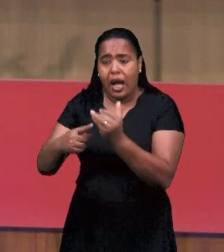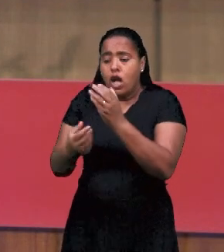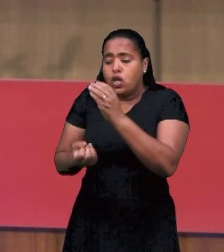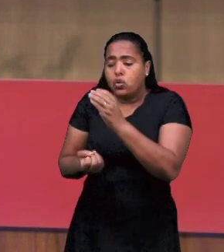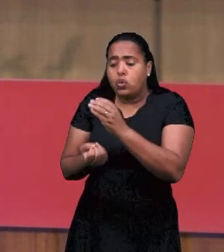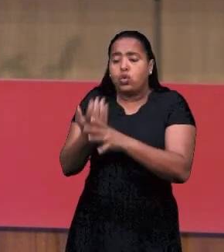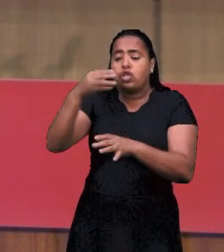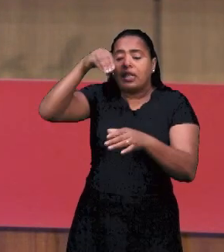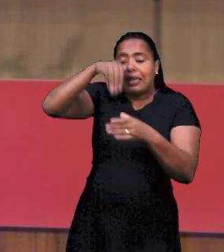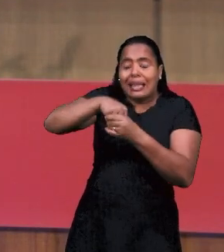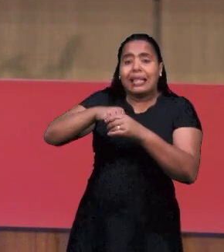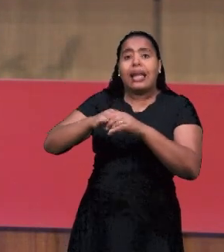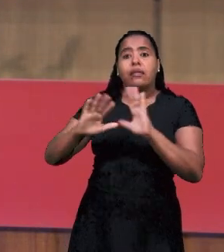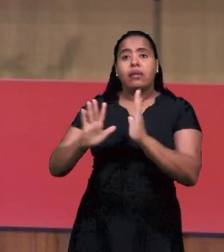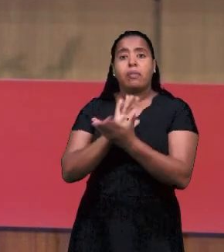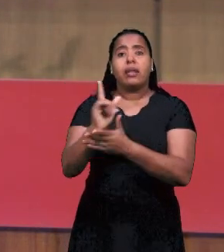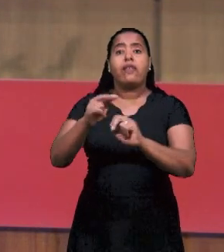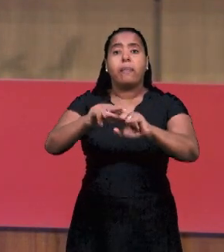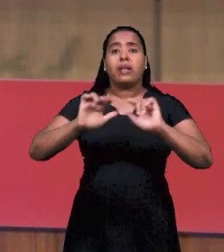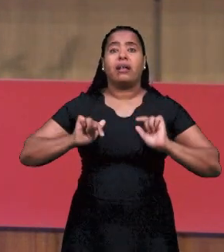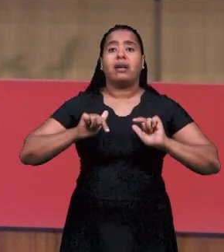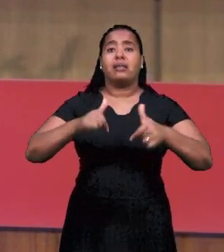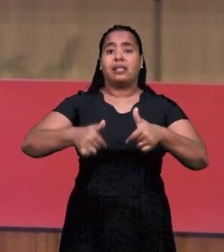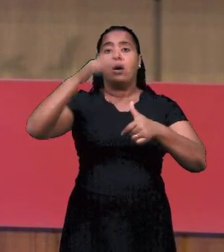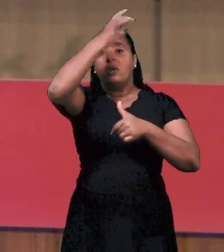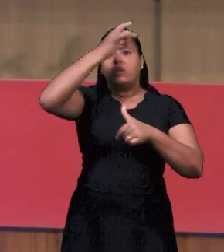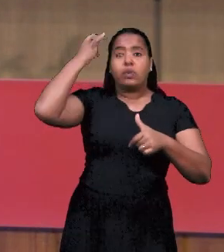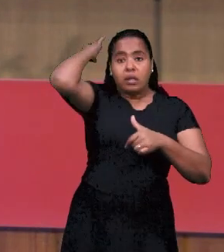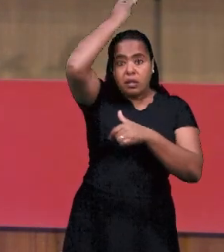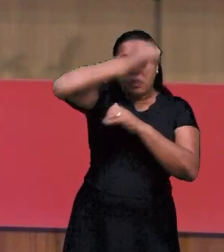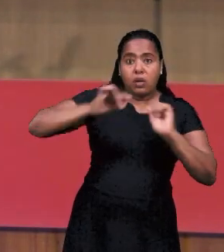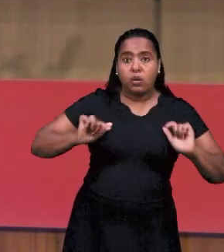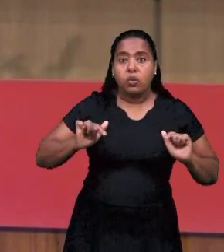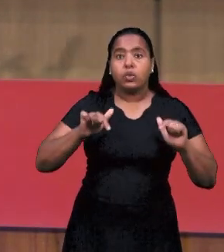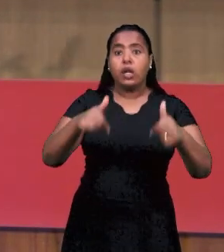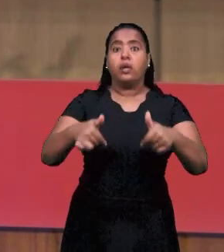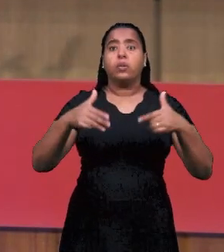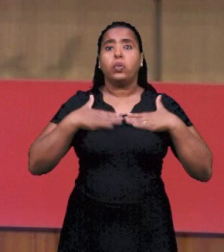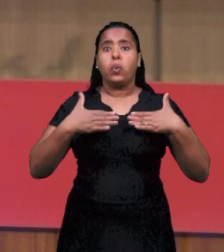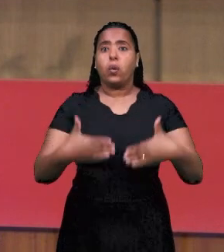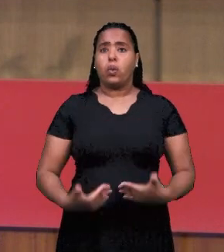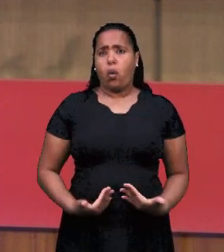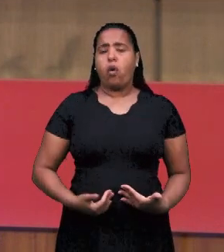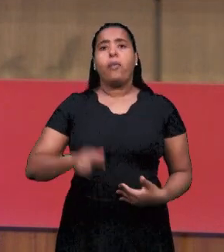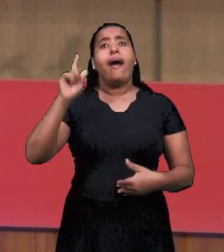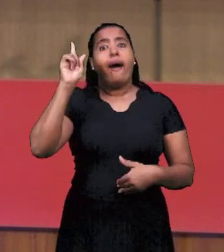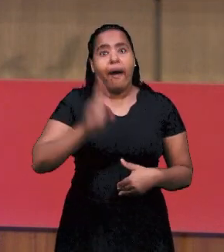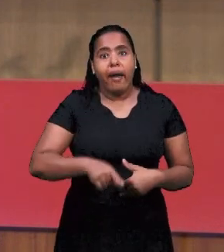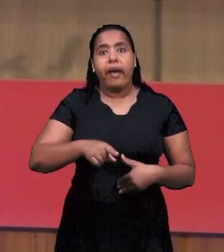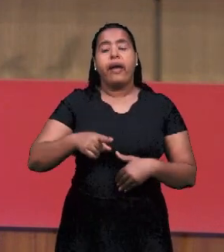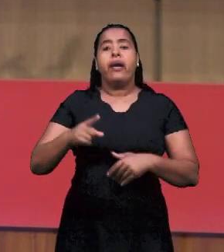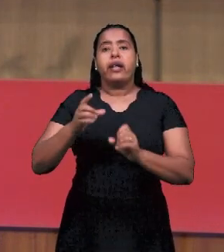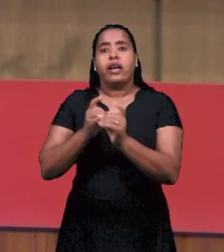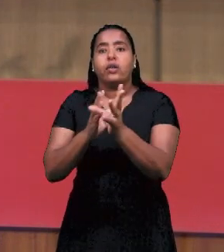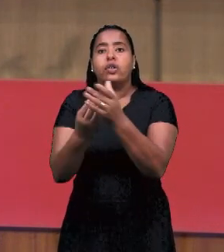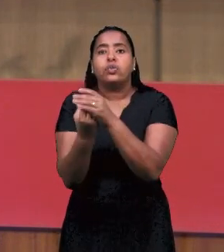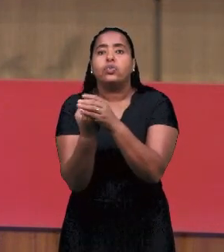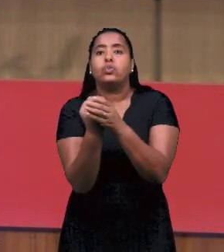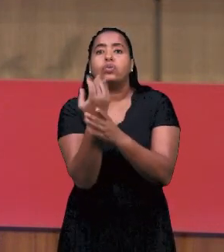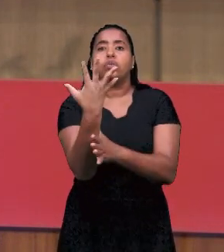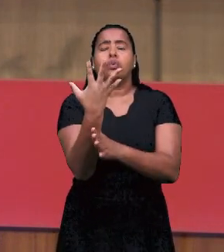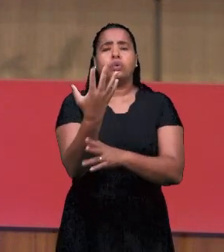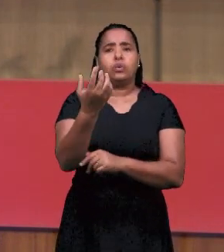Доктрина. Это состав элементов. Который исходит из Слова Божия. Посредством действия Духа Святого в теле.